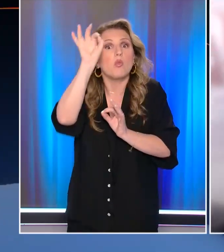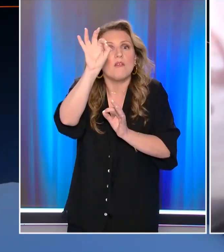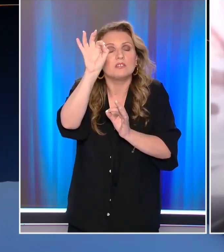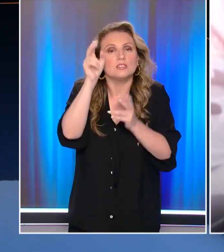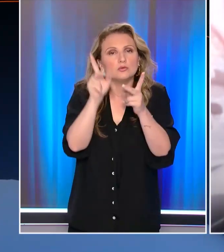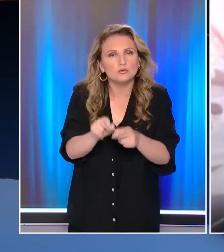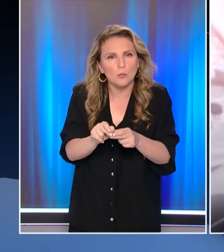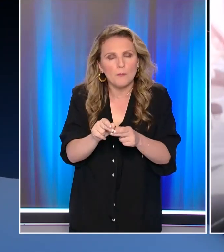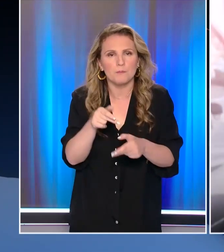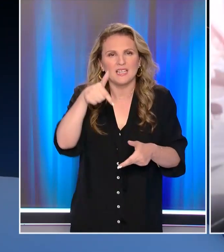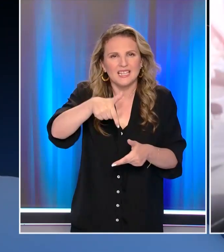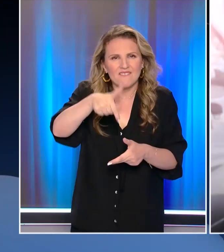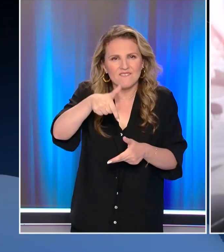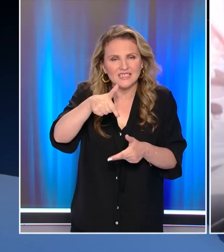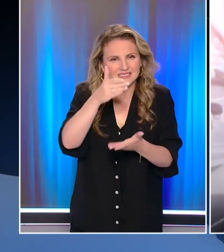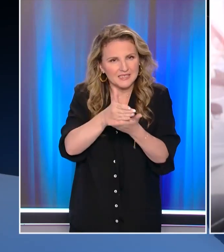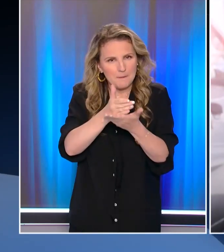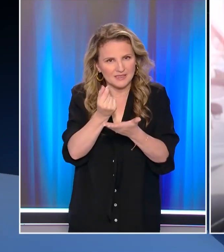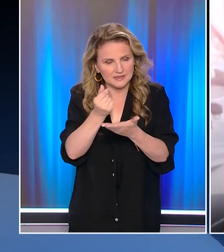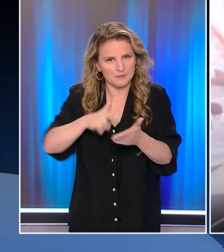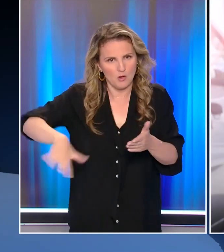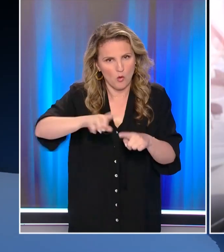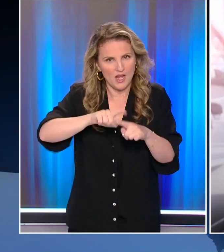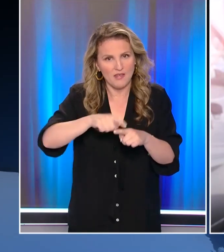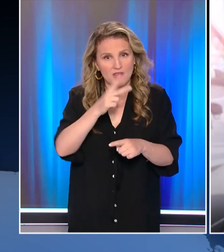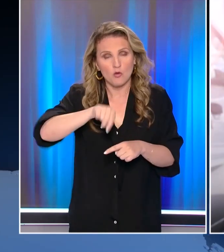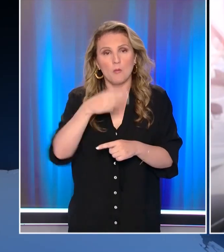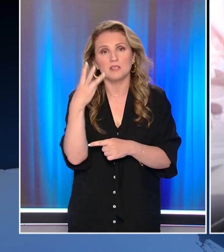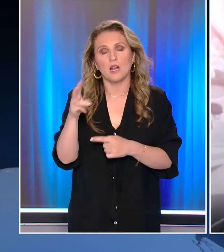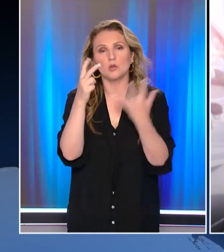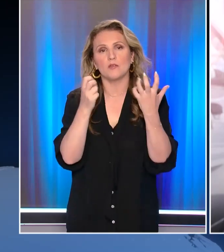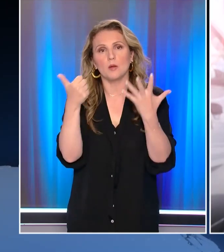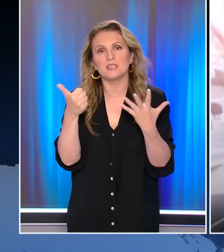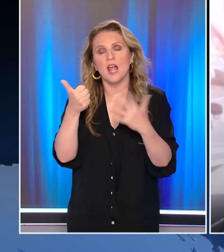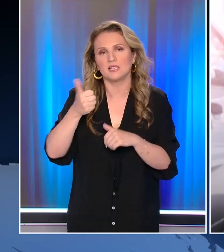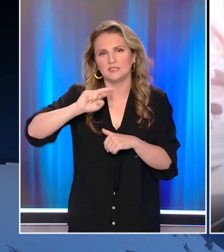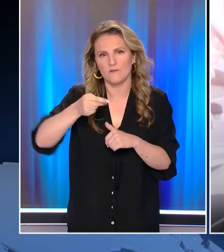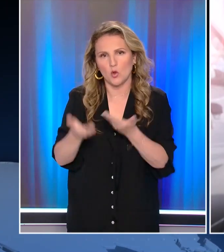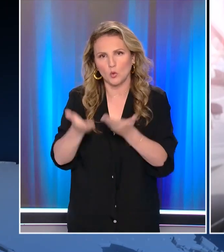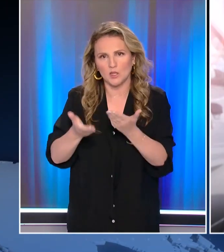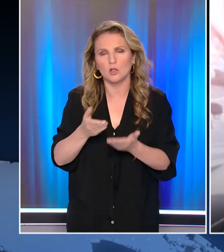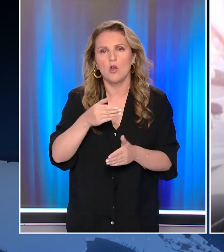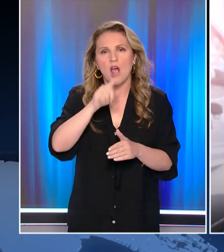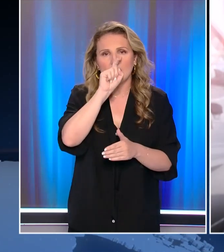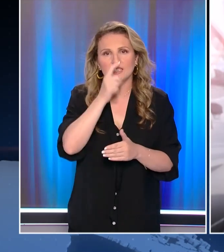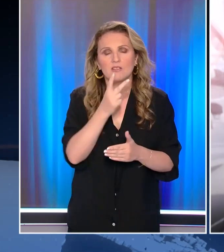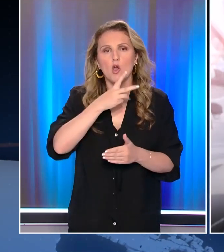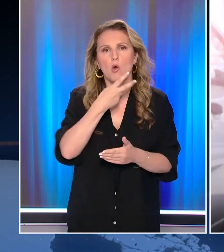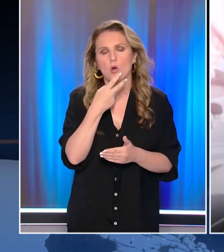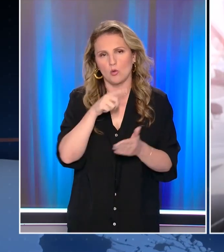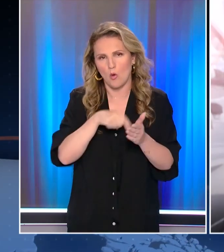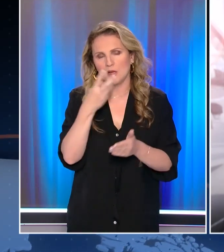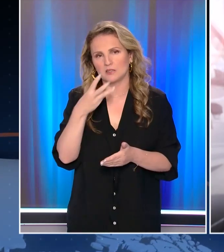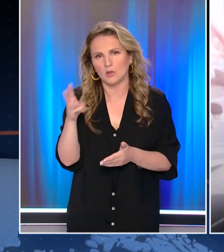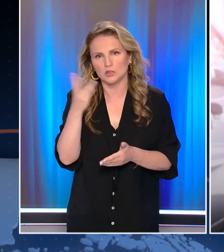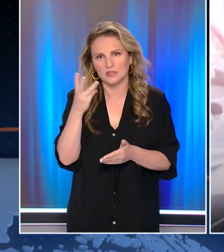Η μεστιμή της βενζίνης πανελλαδικά αγγίζεται 2,376 ευρώ το λίτρο Στην Αττική τα 2,33 ευρώ ενώ στους κυκλάδους διατηρείται